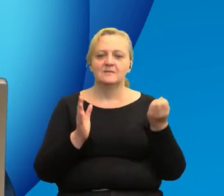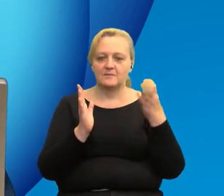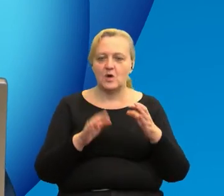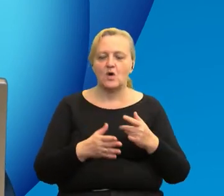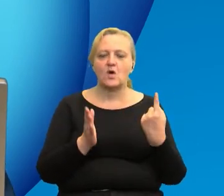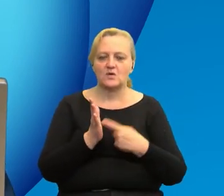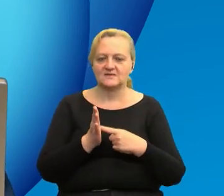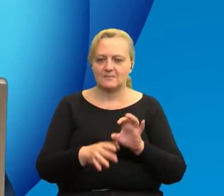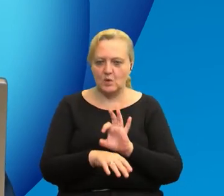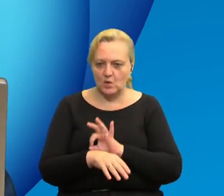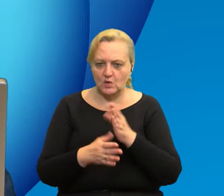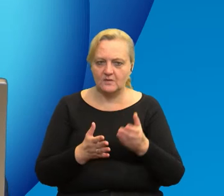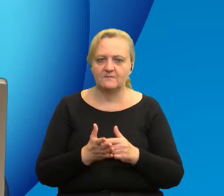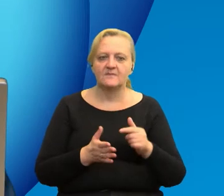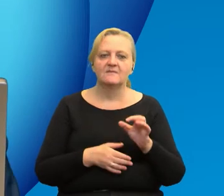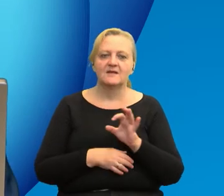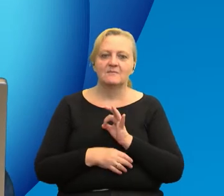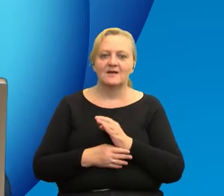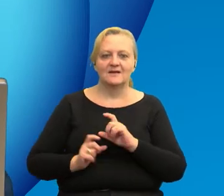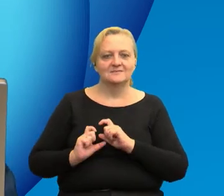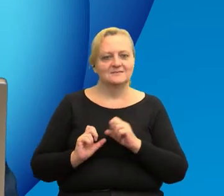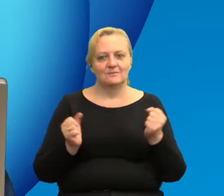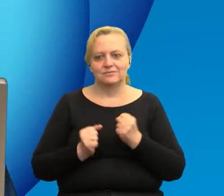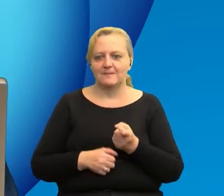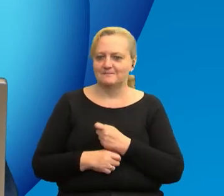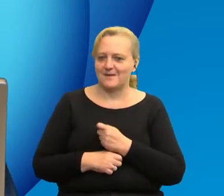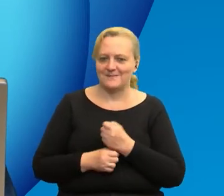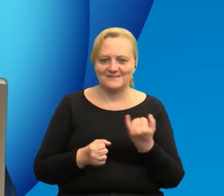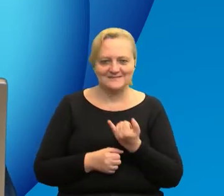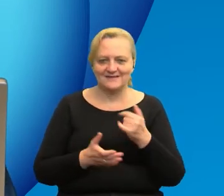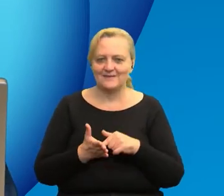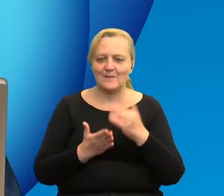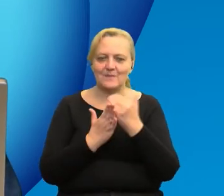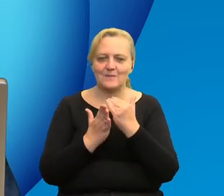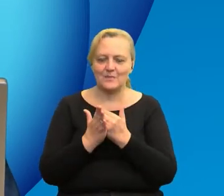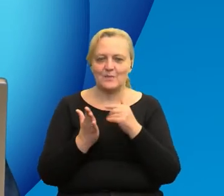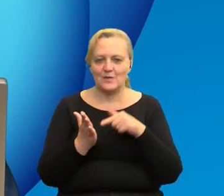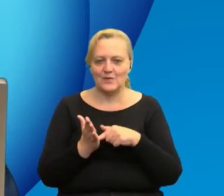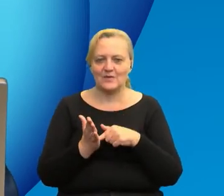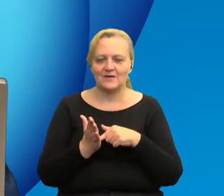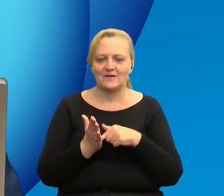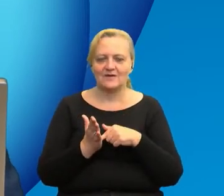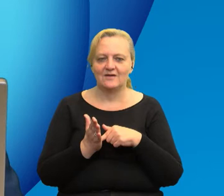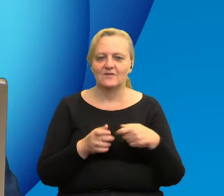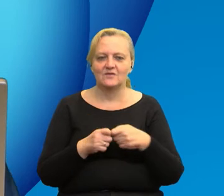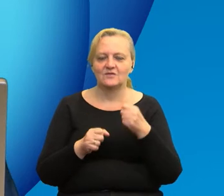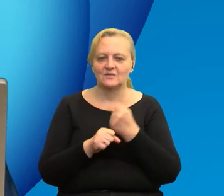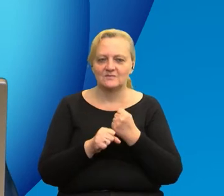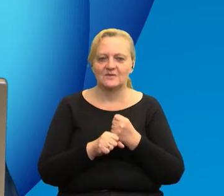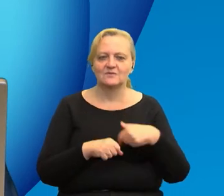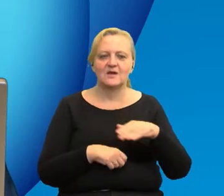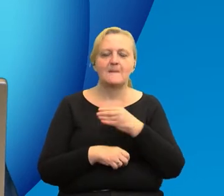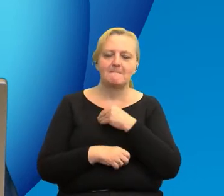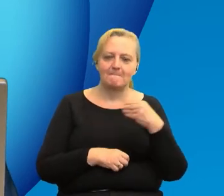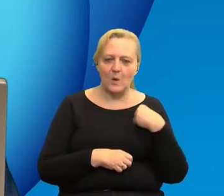ostatniego projektu. Tutaj moje serce troszkę mocniej bije, gdyż jest to właśnie program współpracy transgranicznej